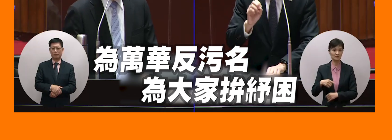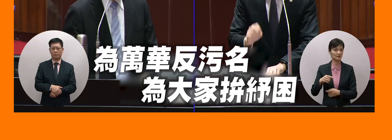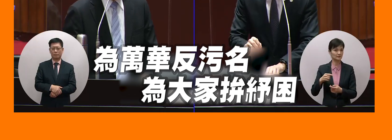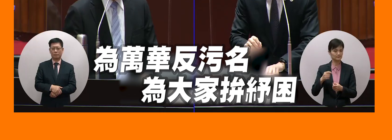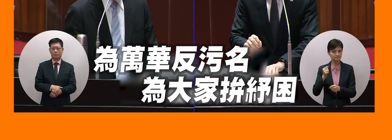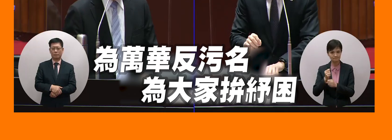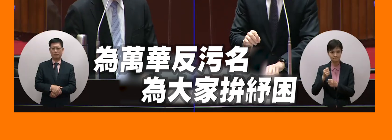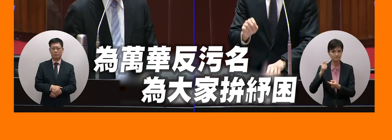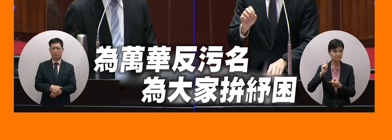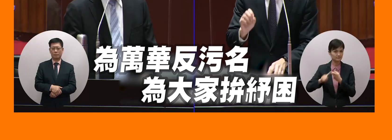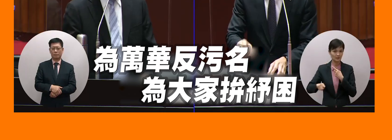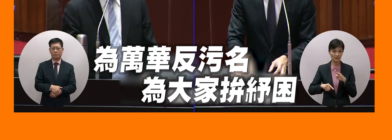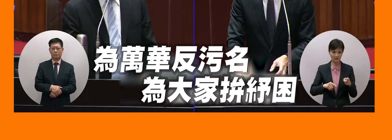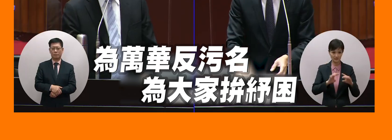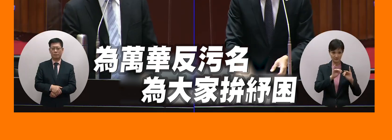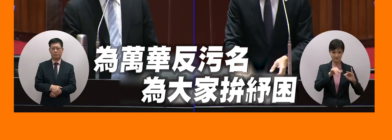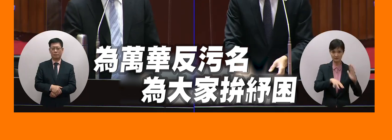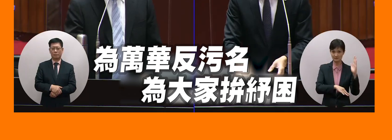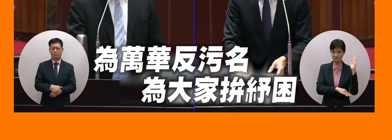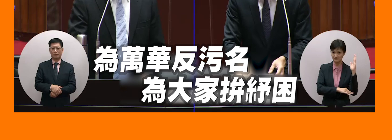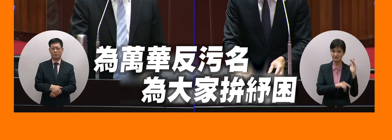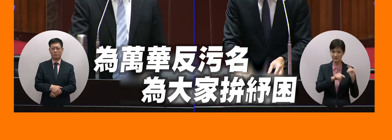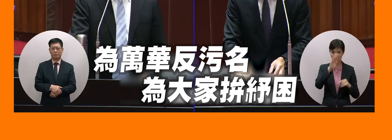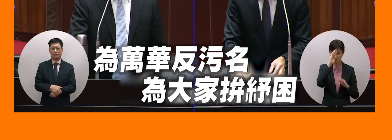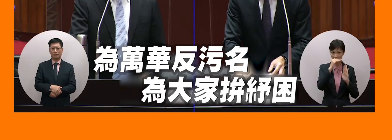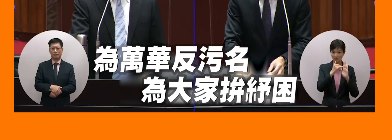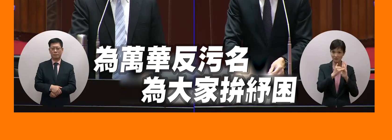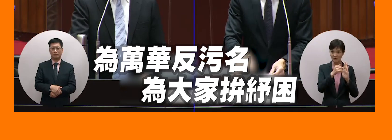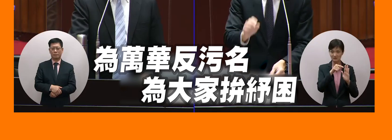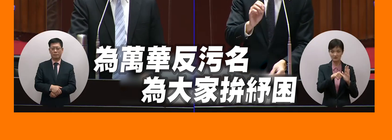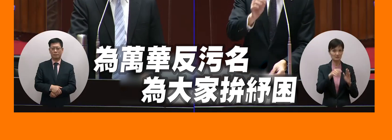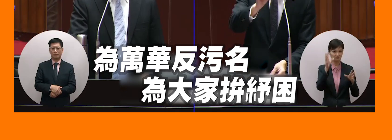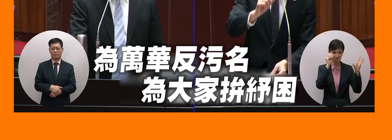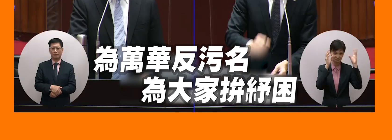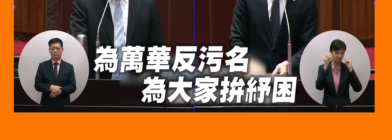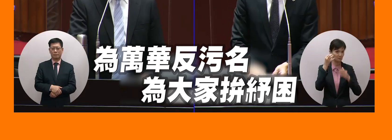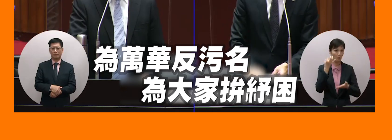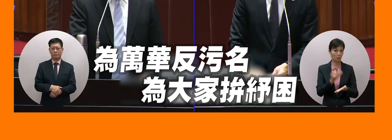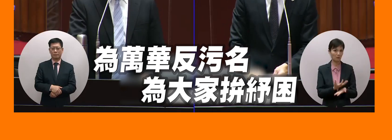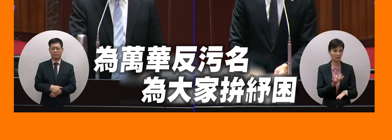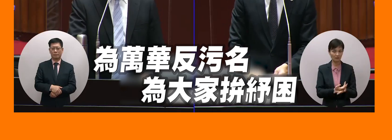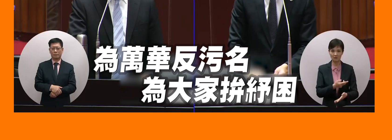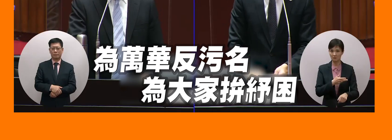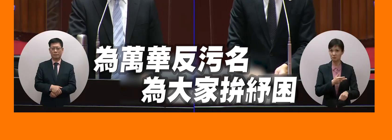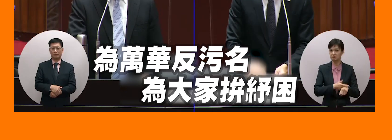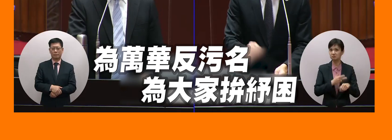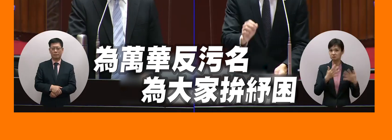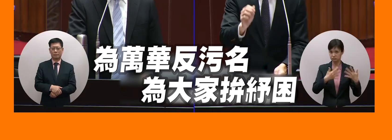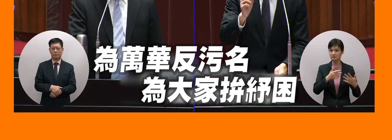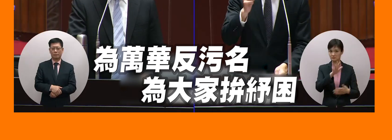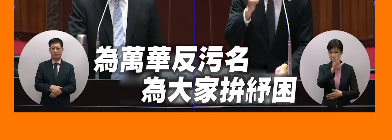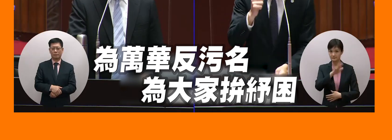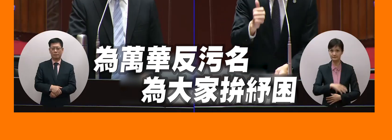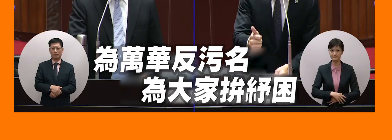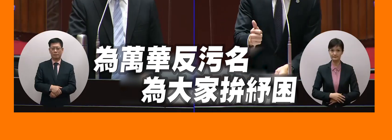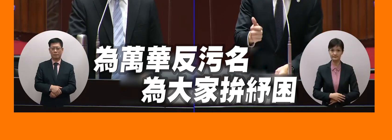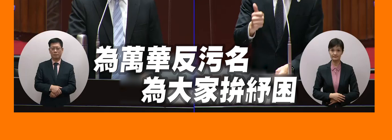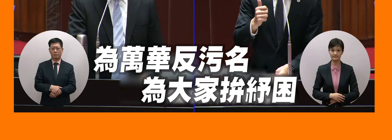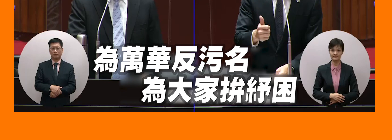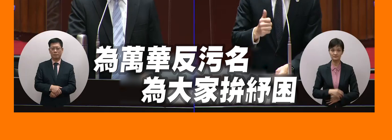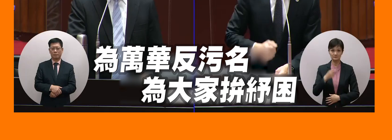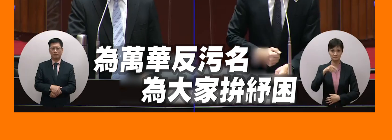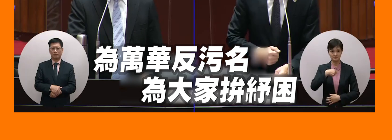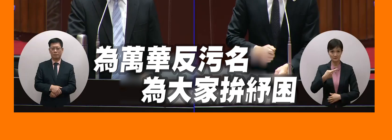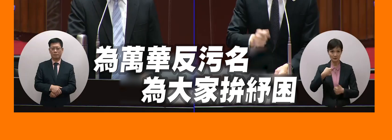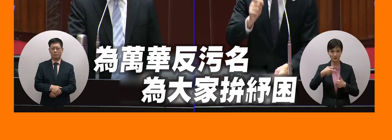風業的循環那是風業的地勢都很有問題另外剛才其實議長也有說到我們教